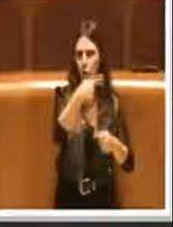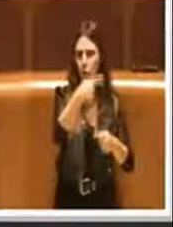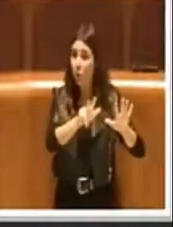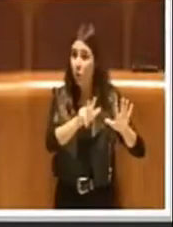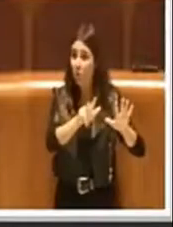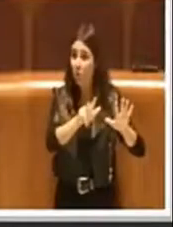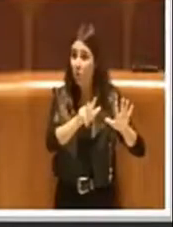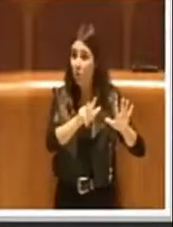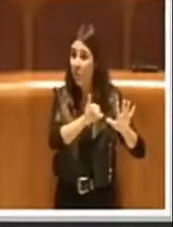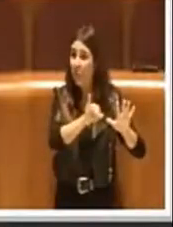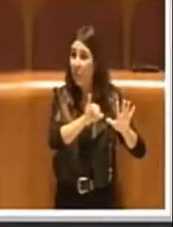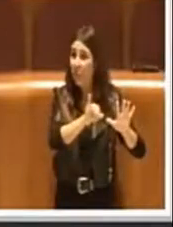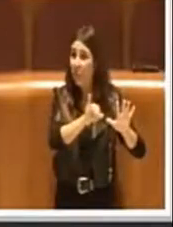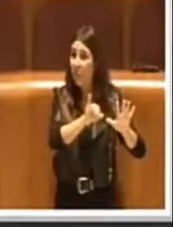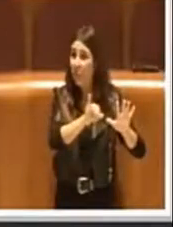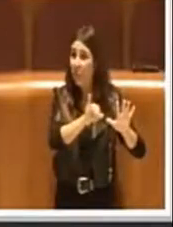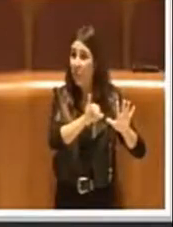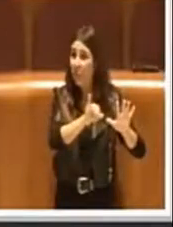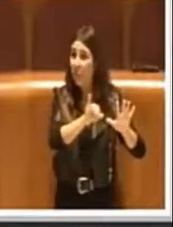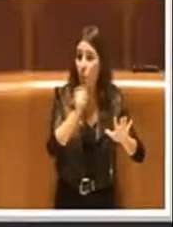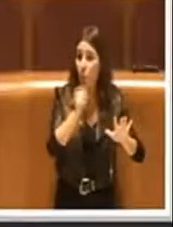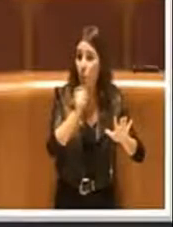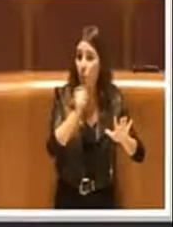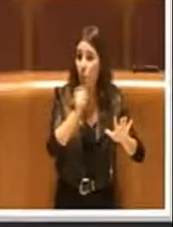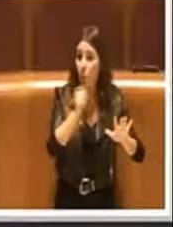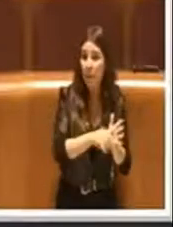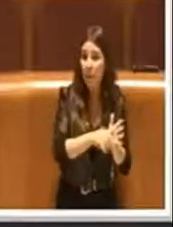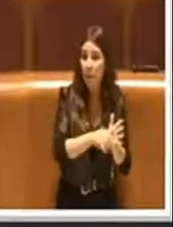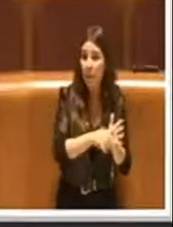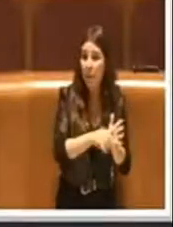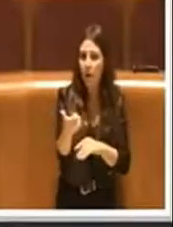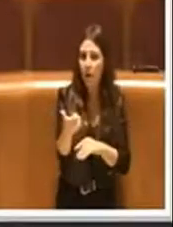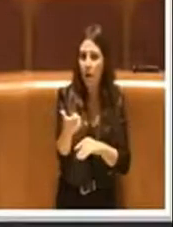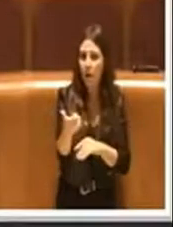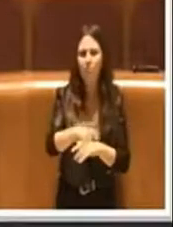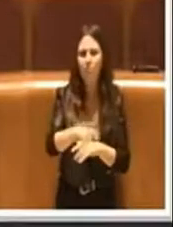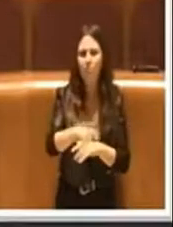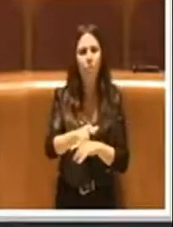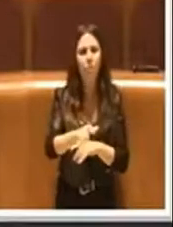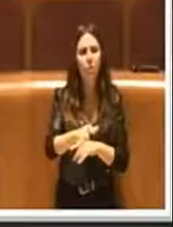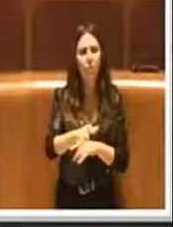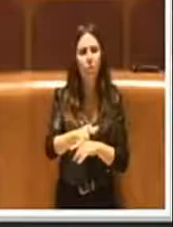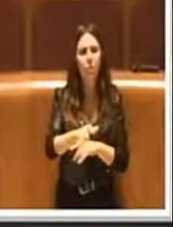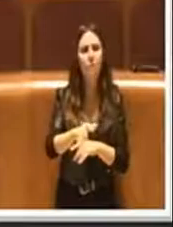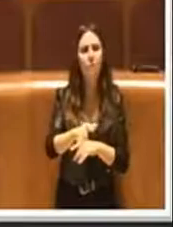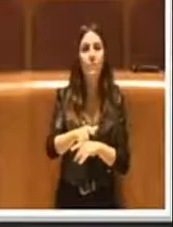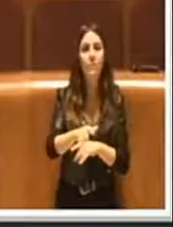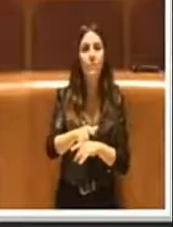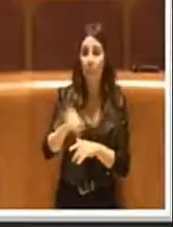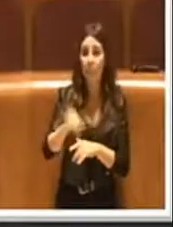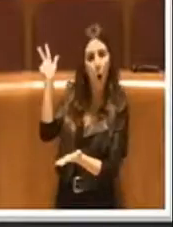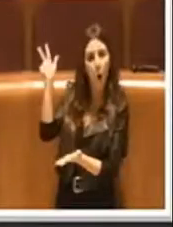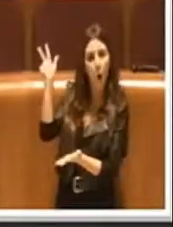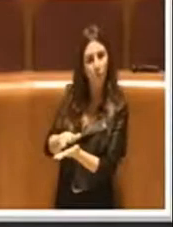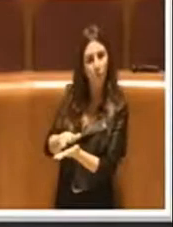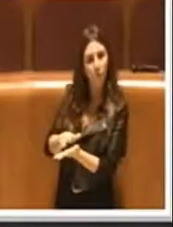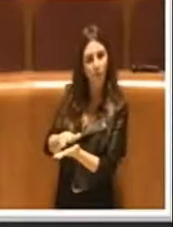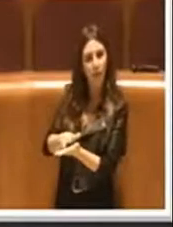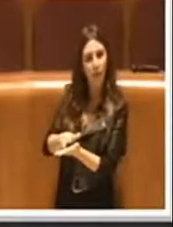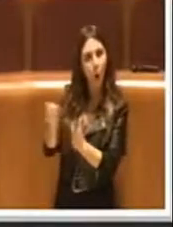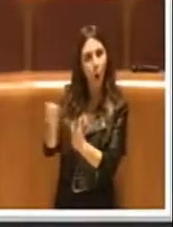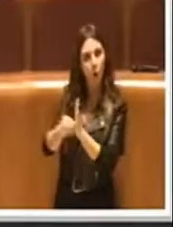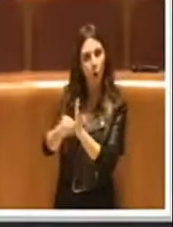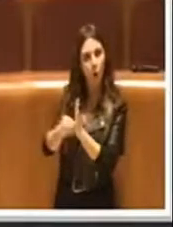se mi dà conferma, perché ho sentito parlare di tutto, perché